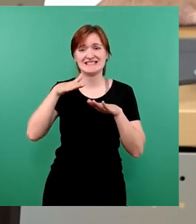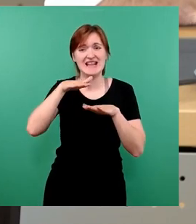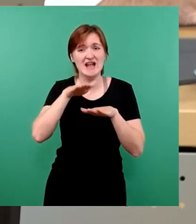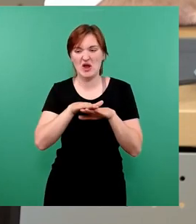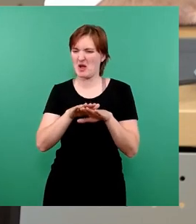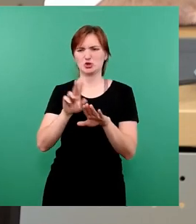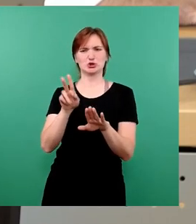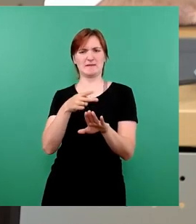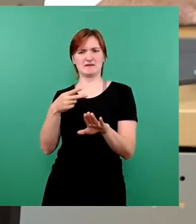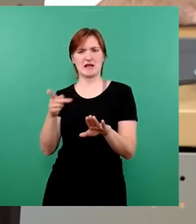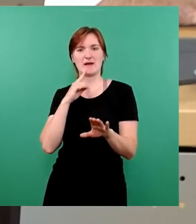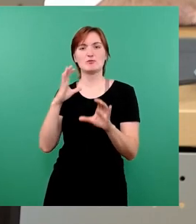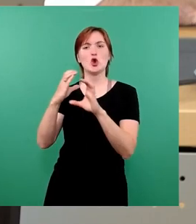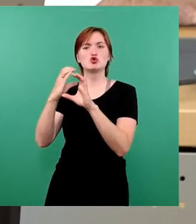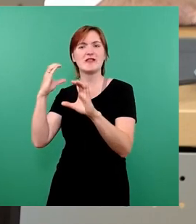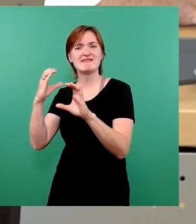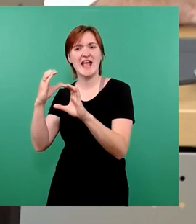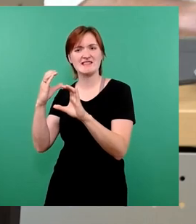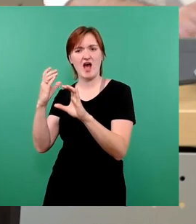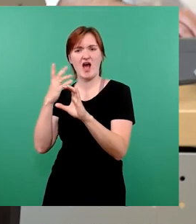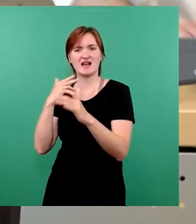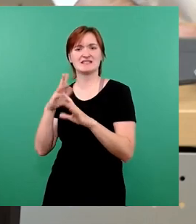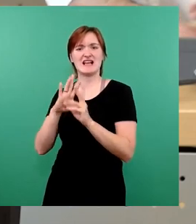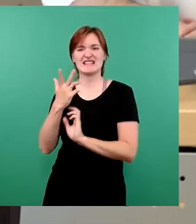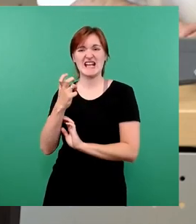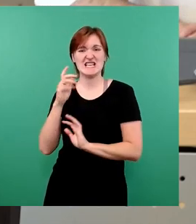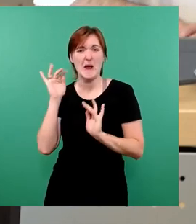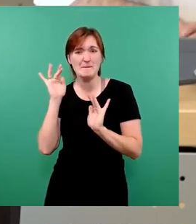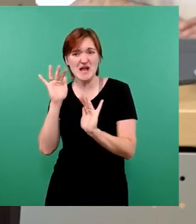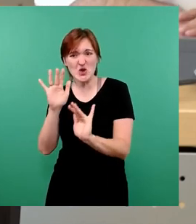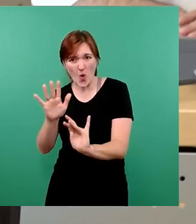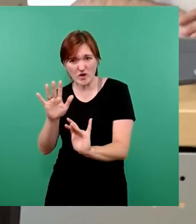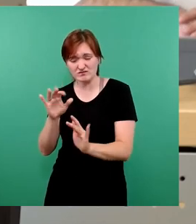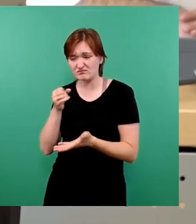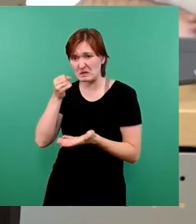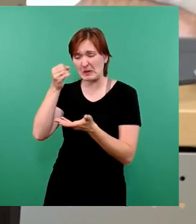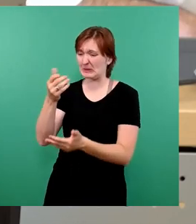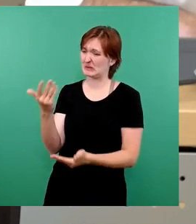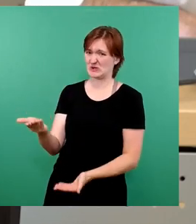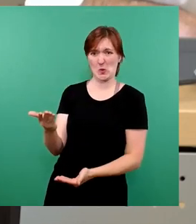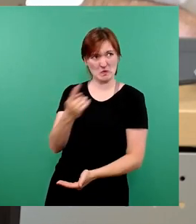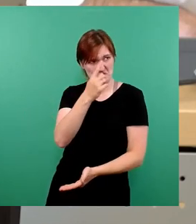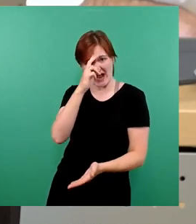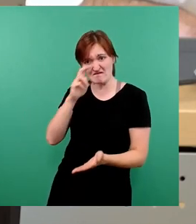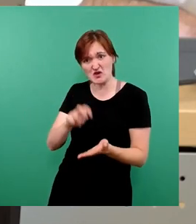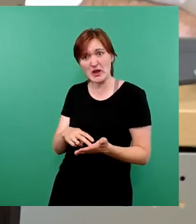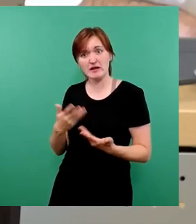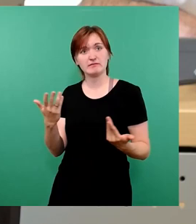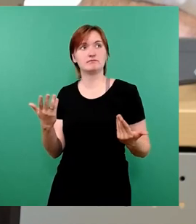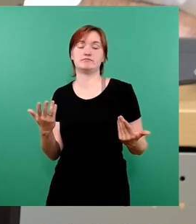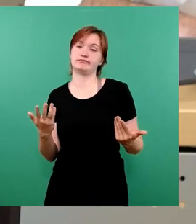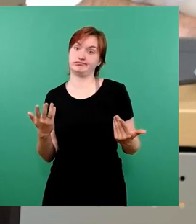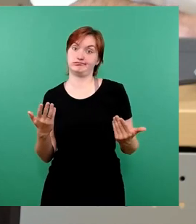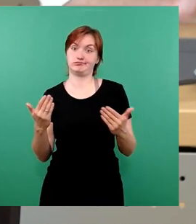gesagt, die Containerstandorte für die 30 Millionen sind da ein deutliches Beispiel. Wir hoffen, dass